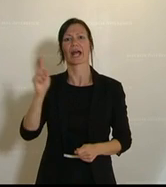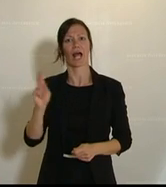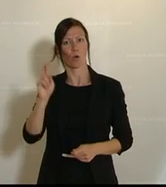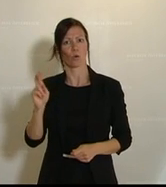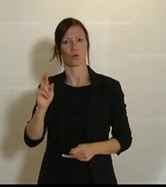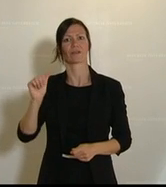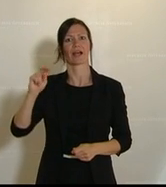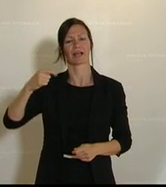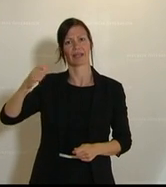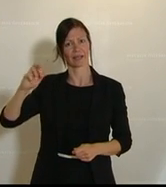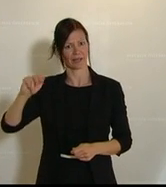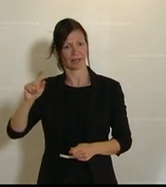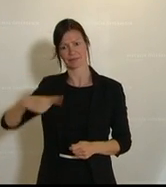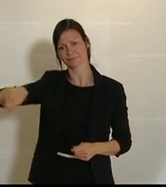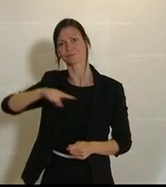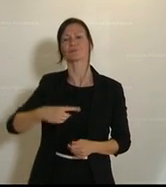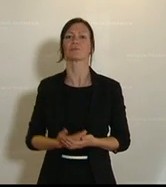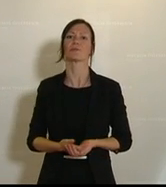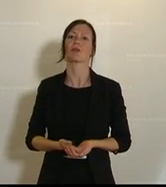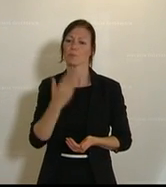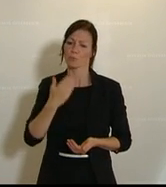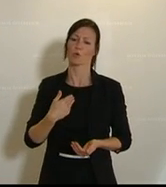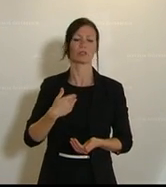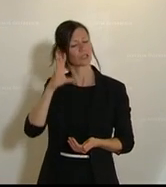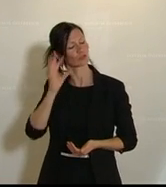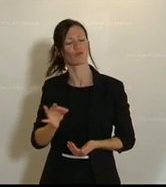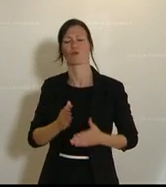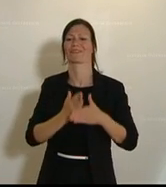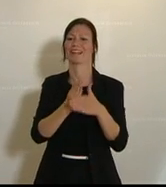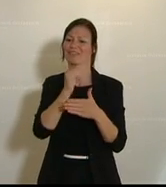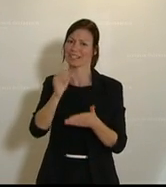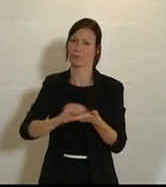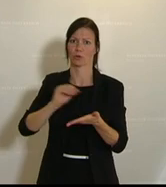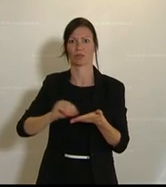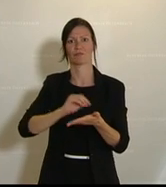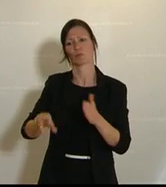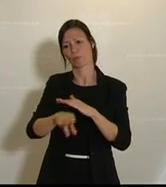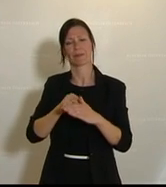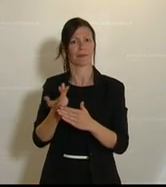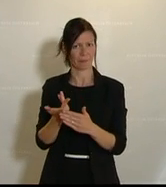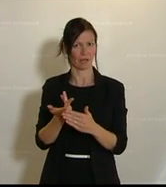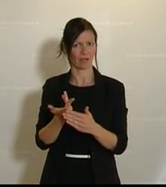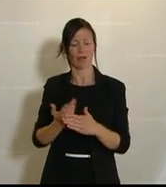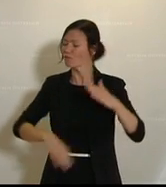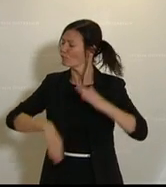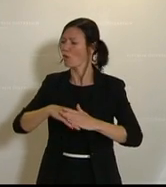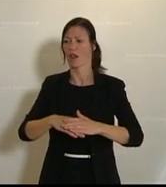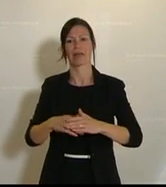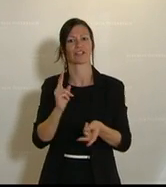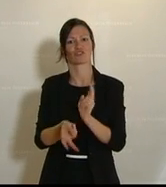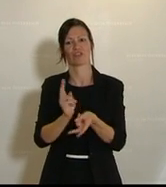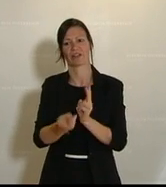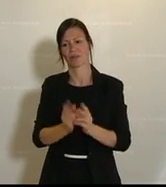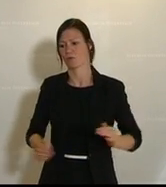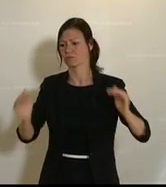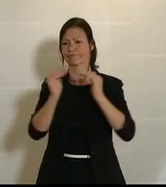betreffend unbürokratische Soforthilfe für die Unternehmen durch vollständige Entschädigung für den durch